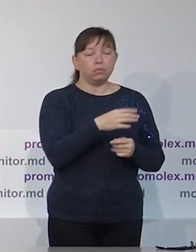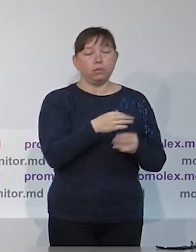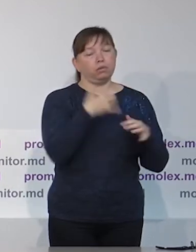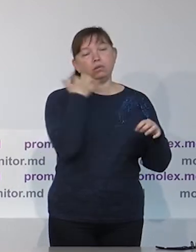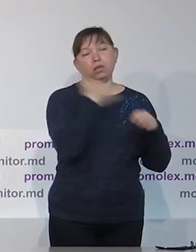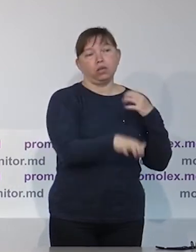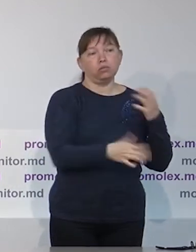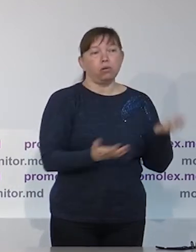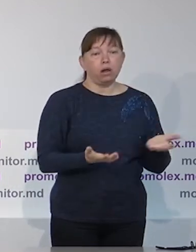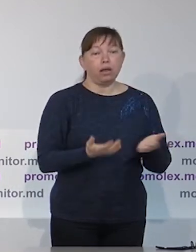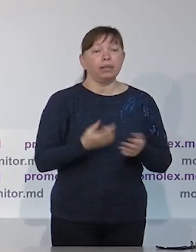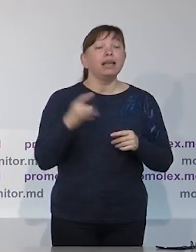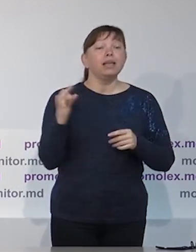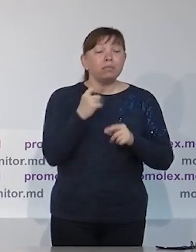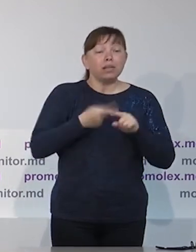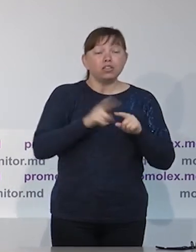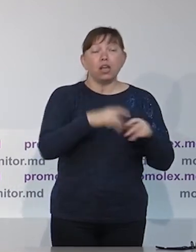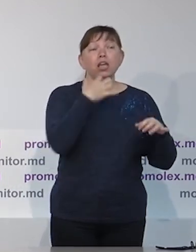были